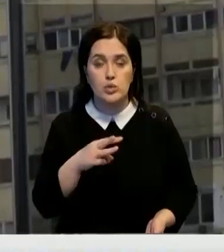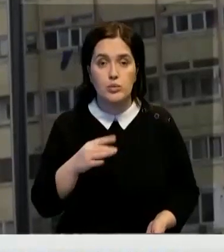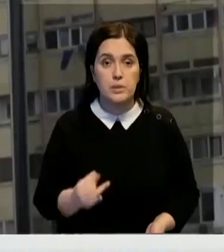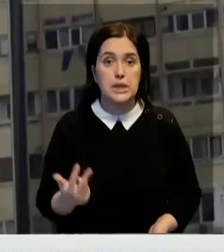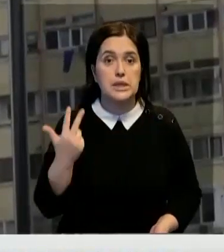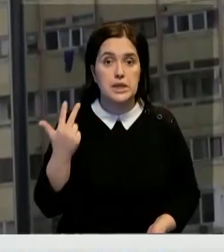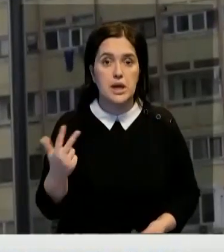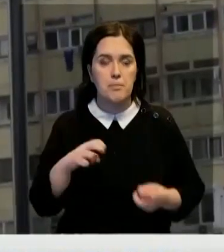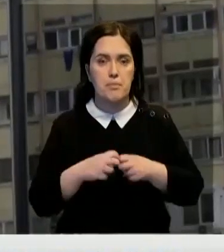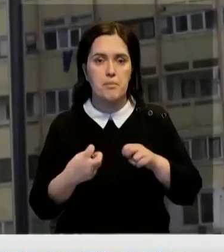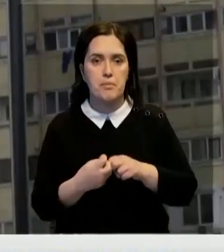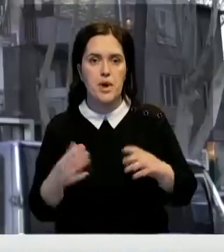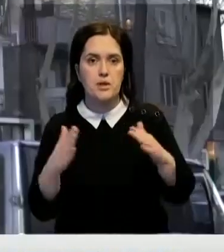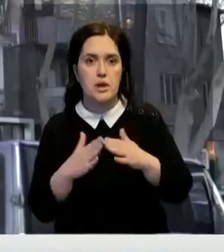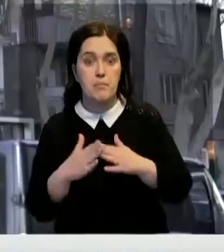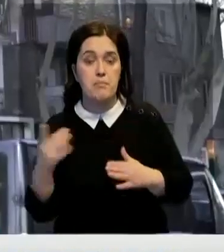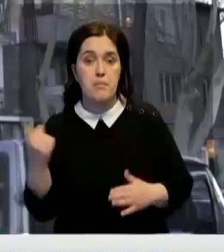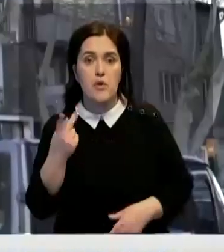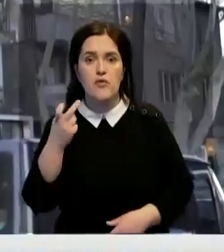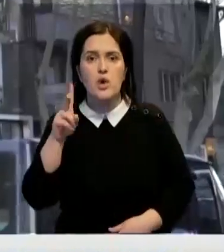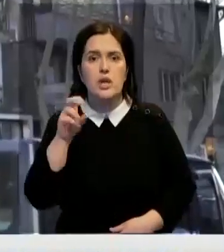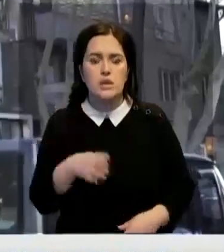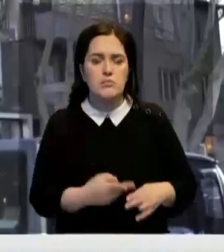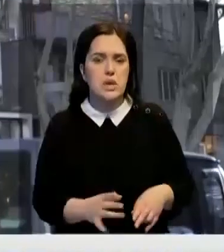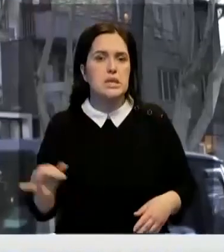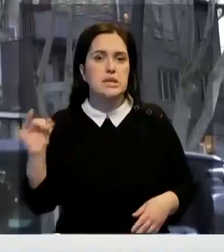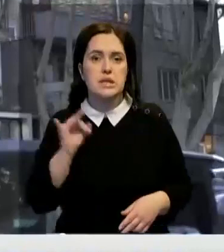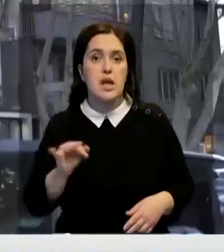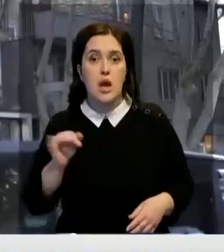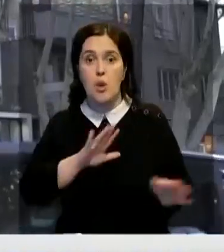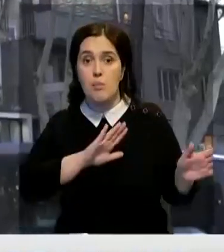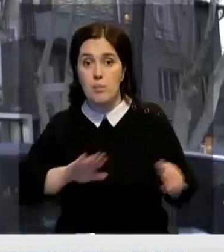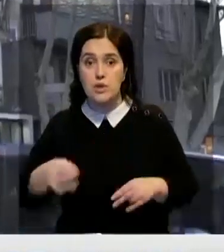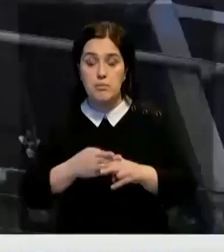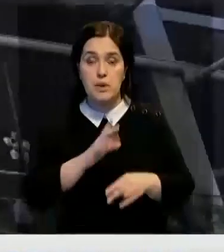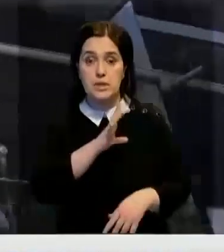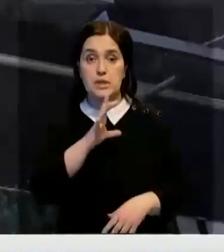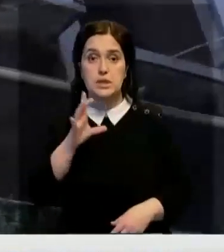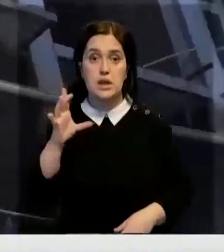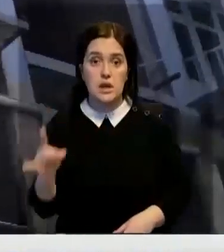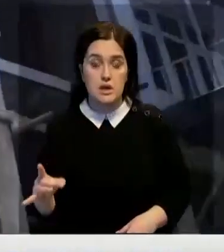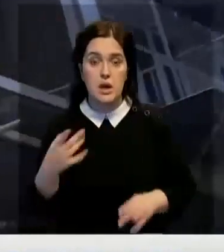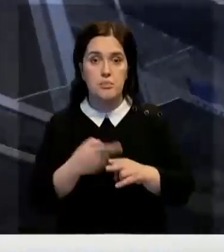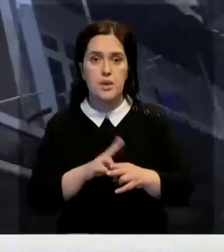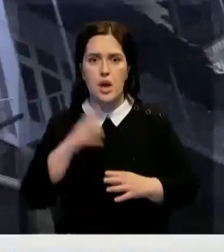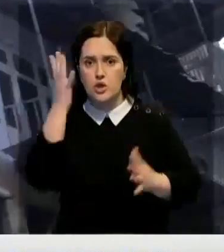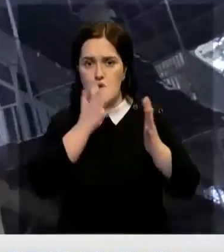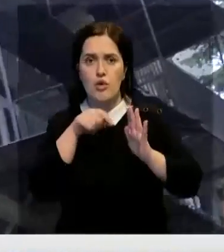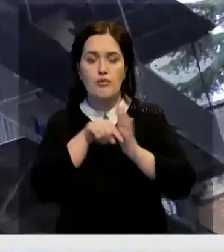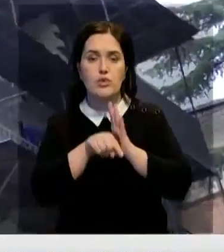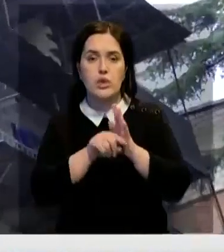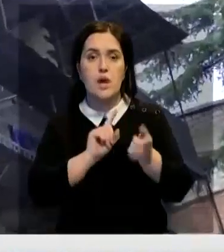категории проблемных домов. Первое – это 200-летние исторические здания, в которых после прихода советской власти прошли серьезные внутренние